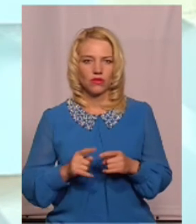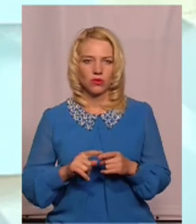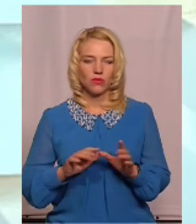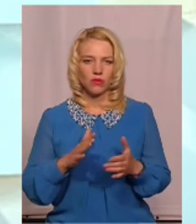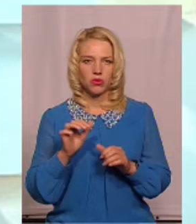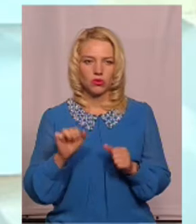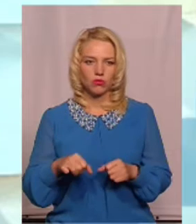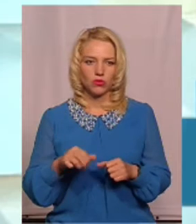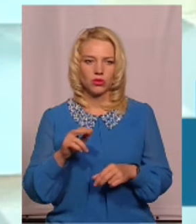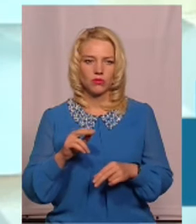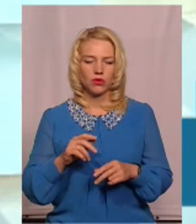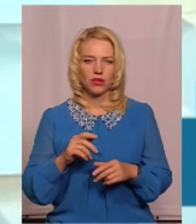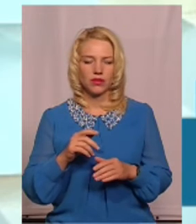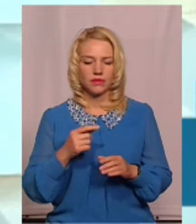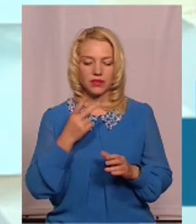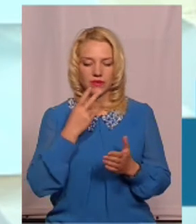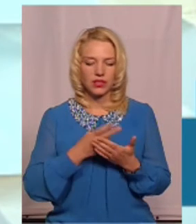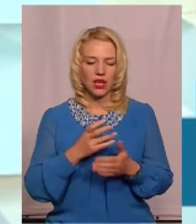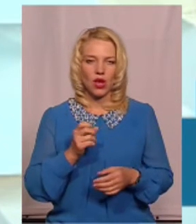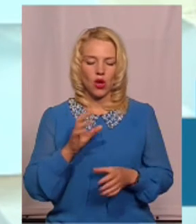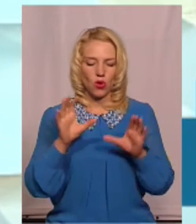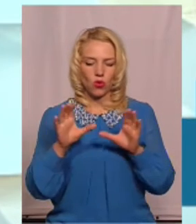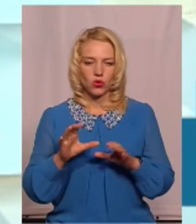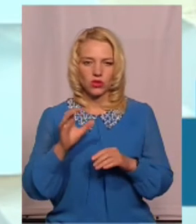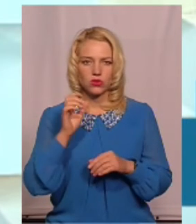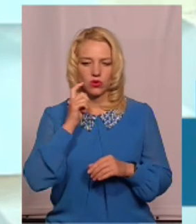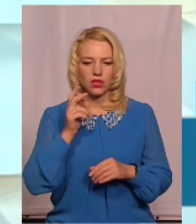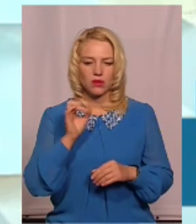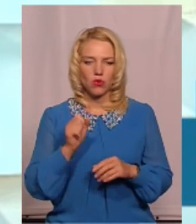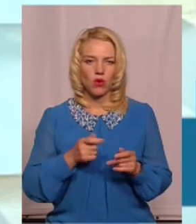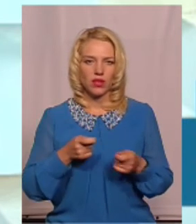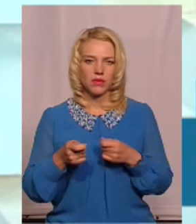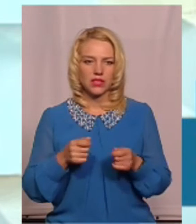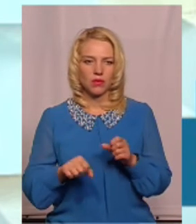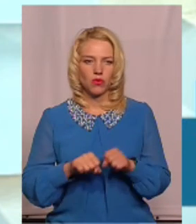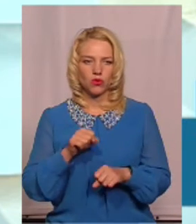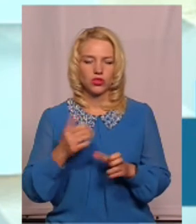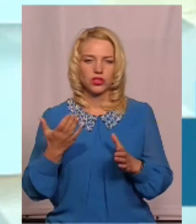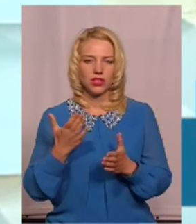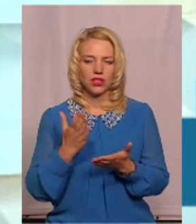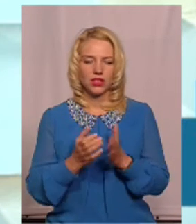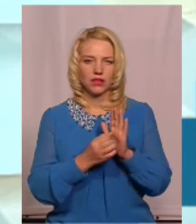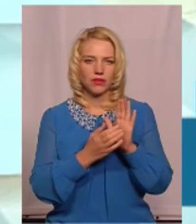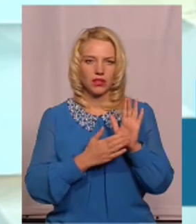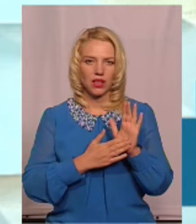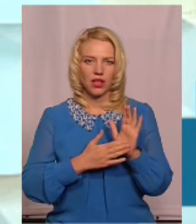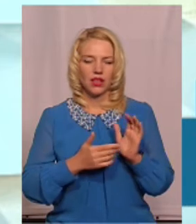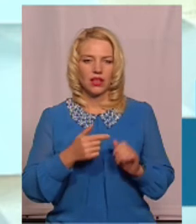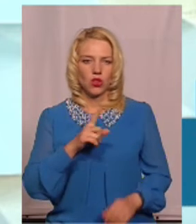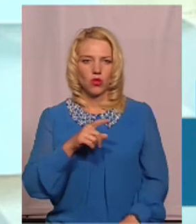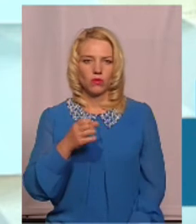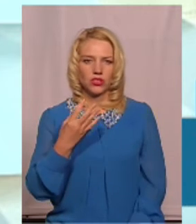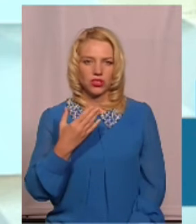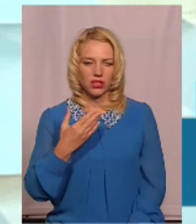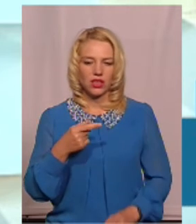випадку апелювати до Кодексу України про адміністративні правопорушення, який містить таку главу номер 14,